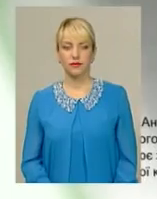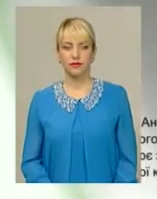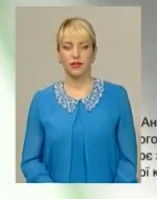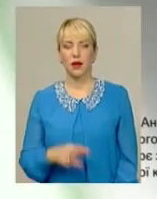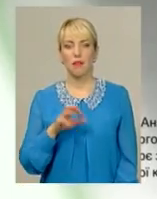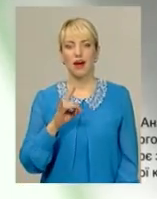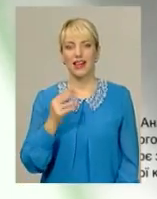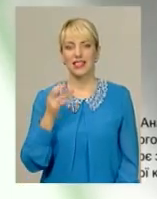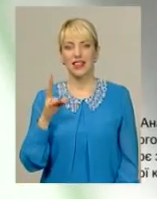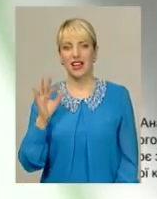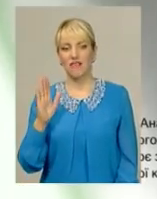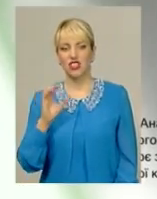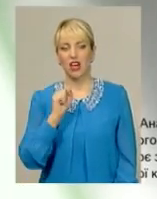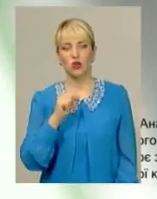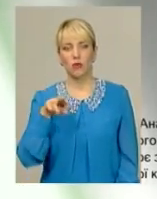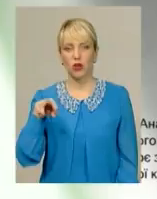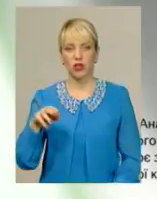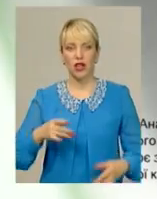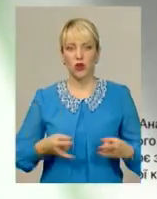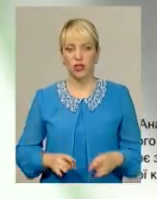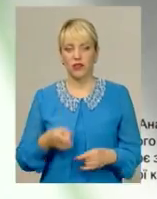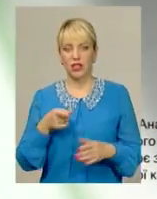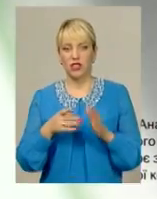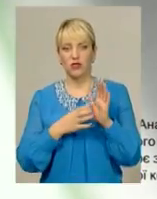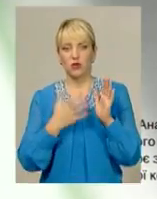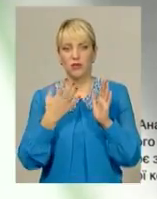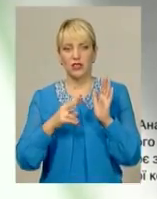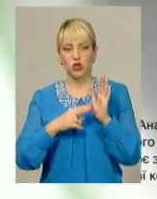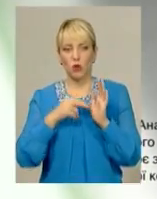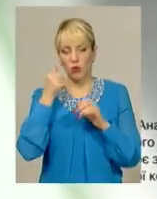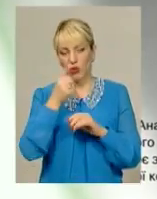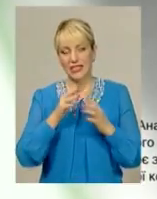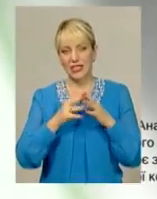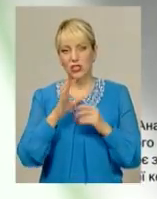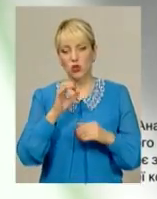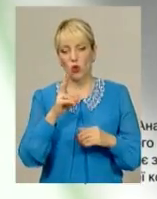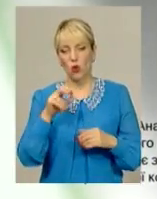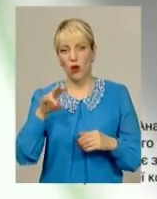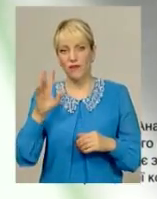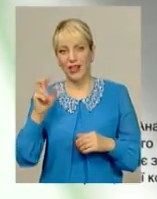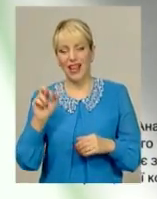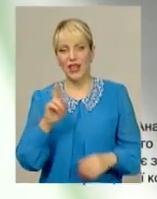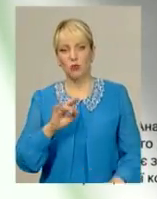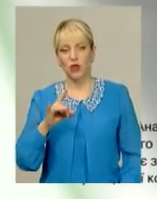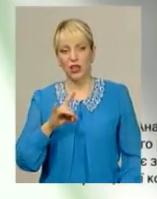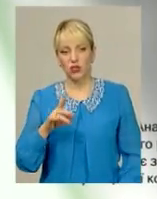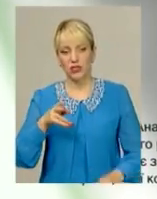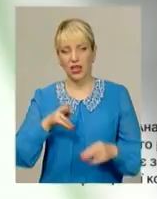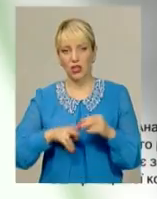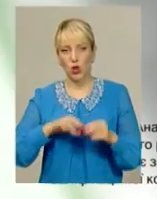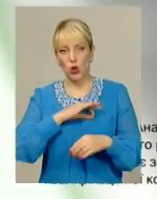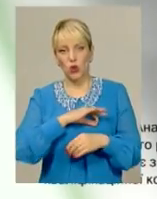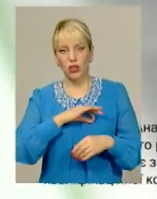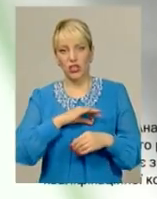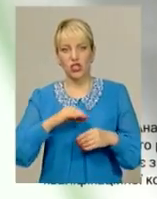Марцинкевич Анатолій Миколаєвич народився 1957 року у селі Соколівка Єрмолинецького району. Закінчив юрфак Харківського